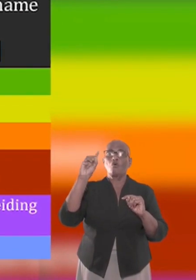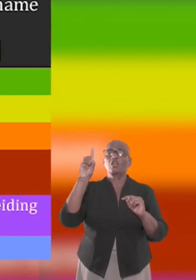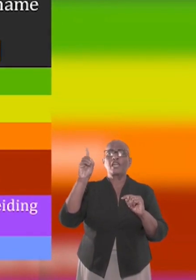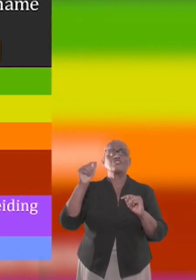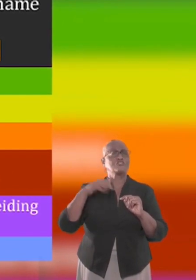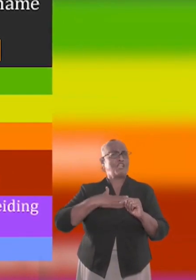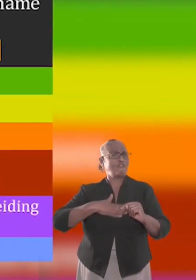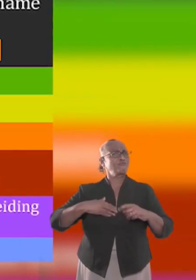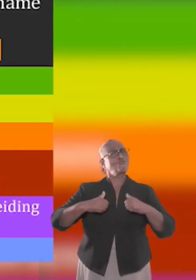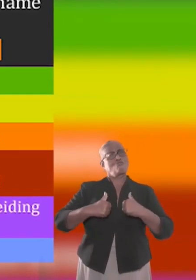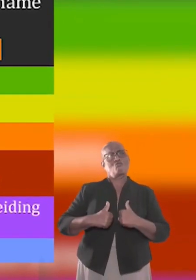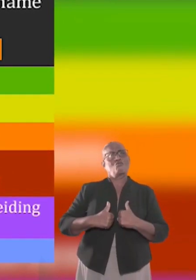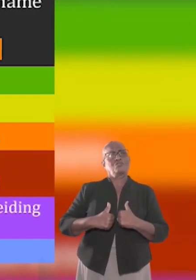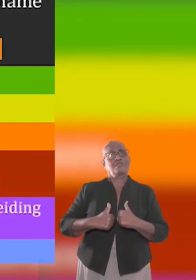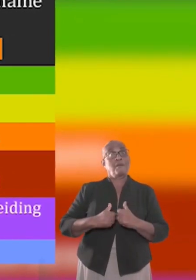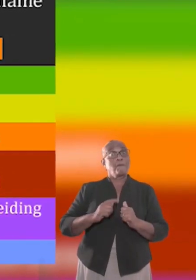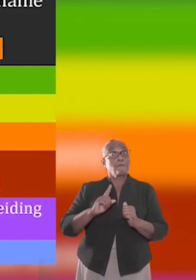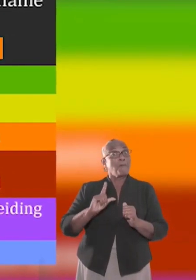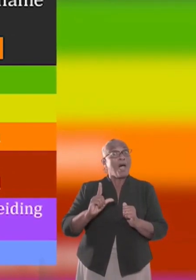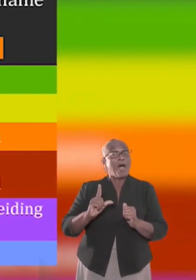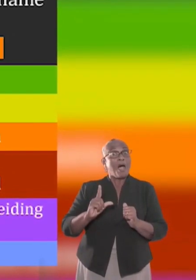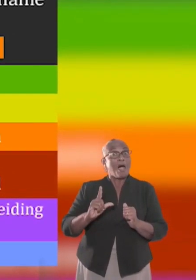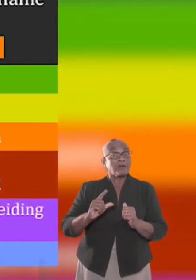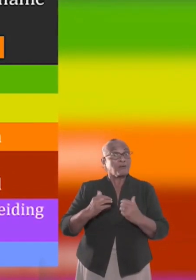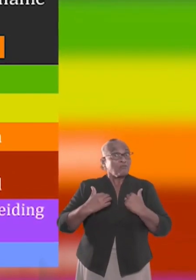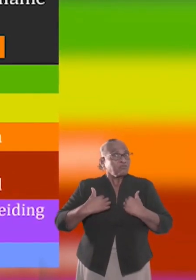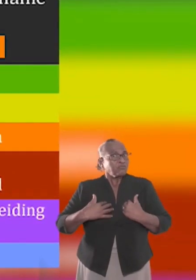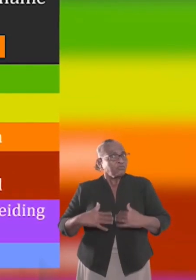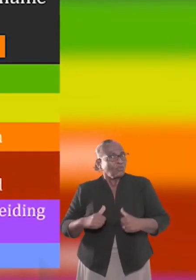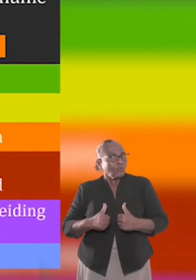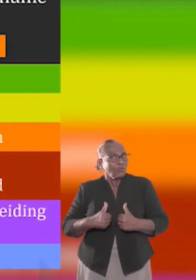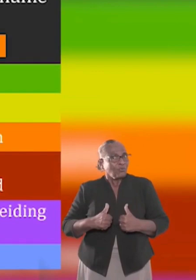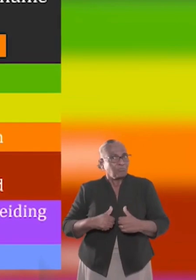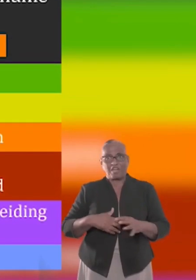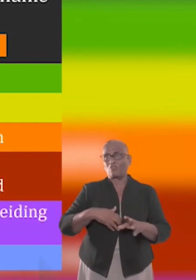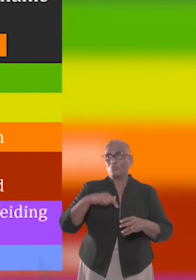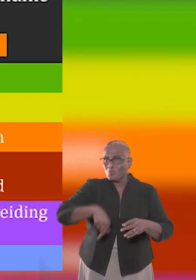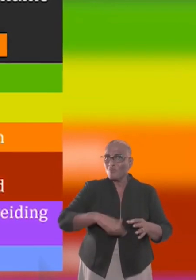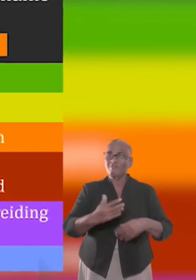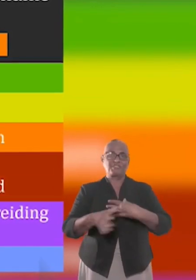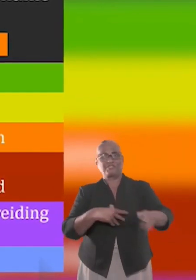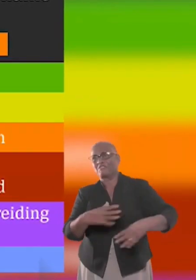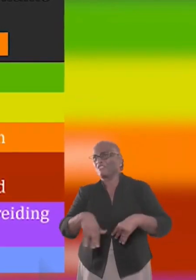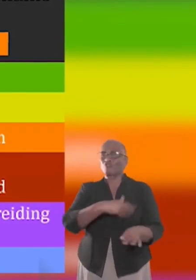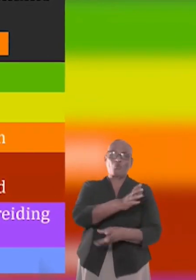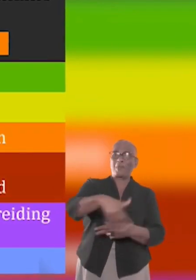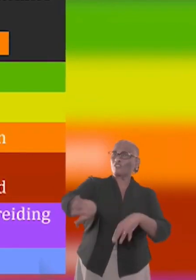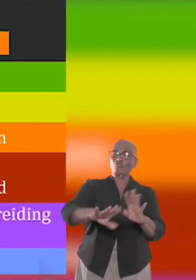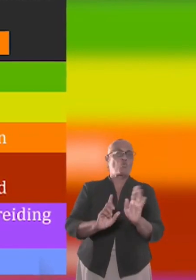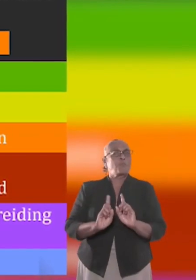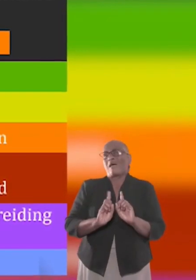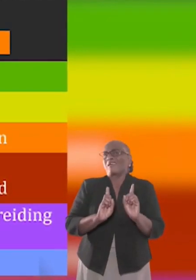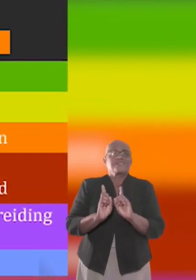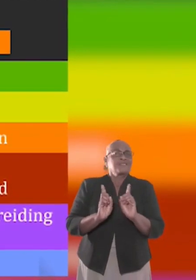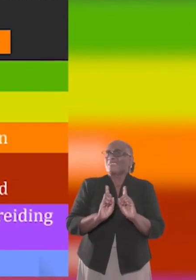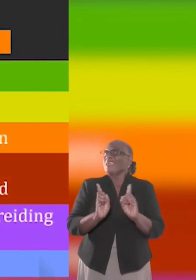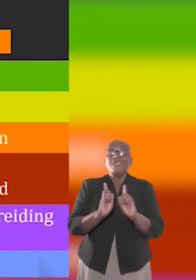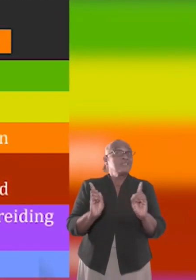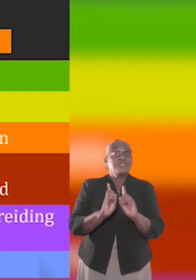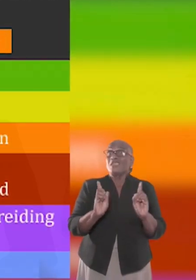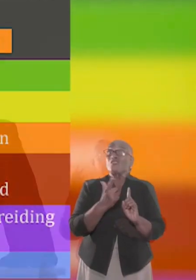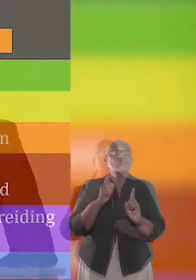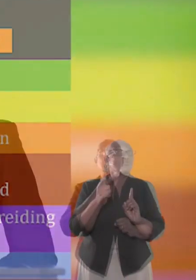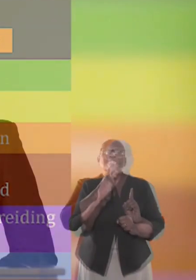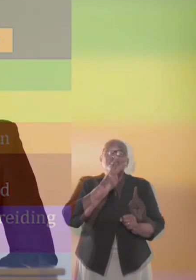Dit gaf minister Ammar Ramadan van Volksgezondheid gisteren aan in een toespraak. Het land is ver buiten de gevarenzonen,